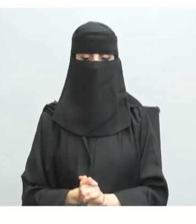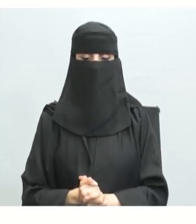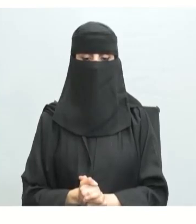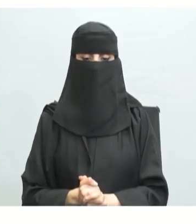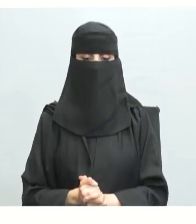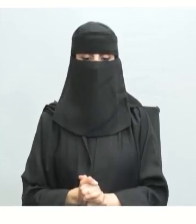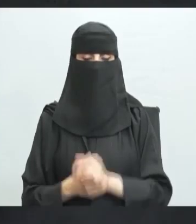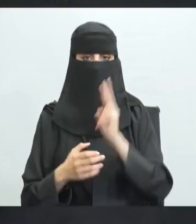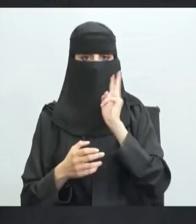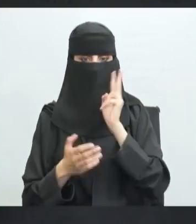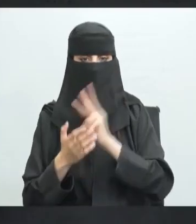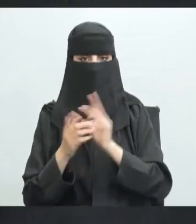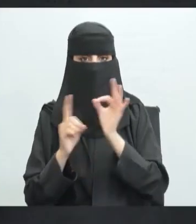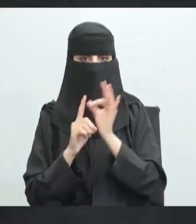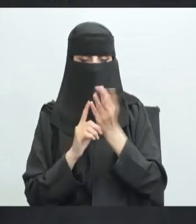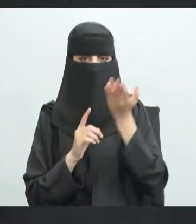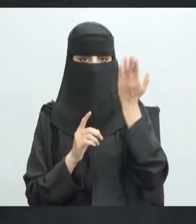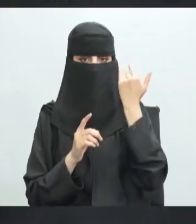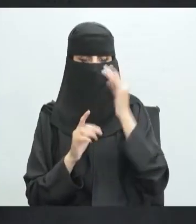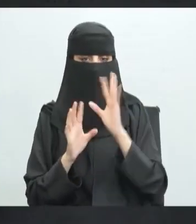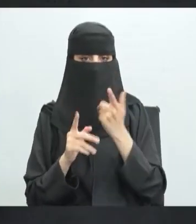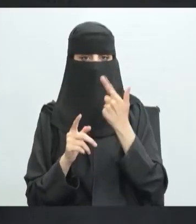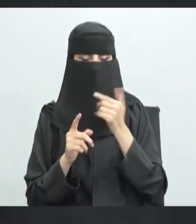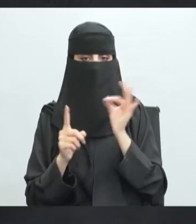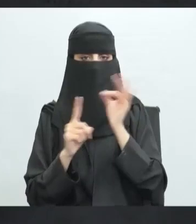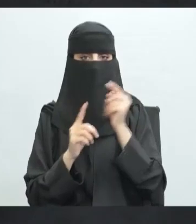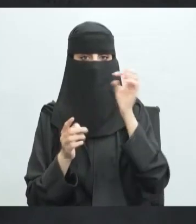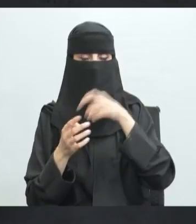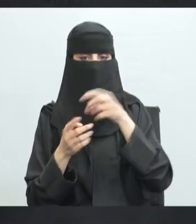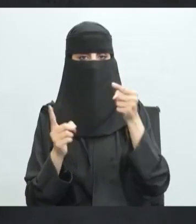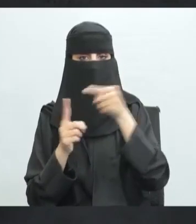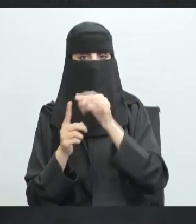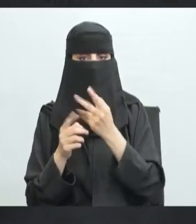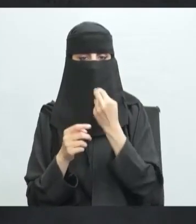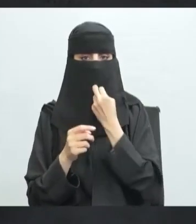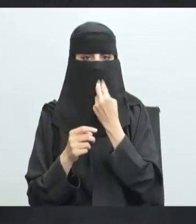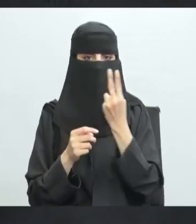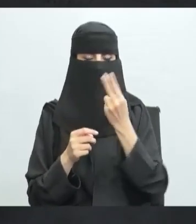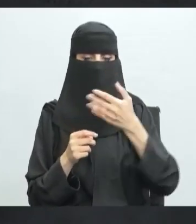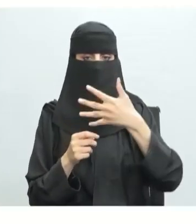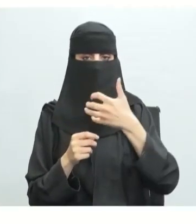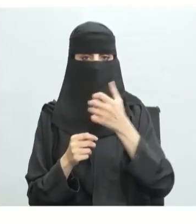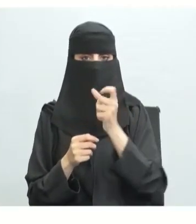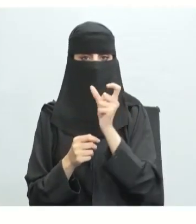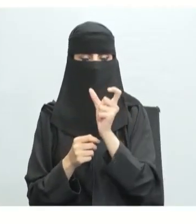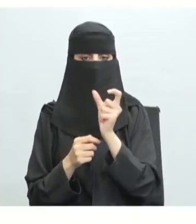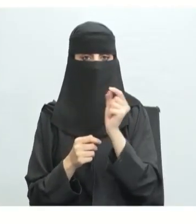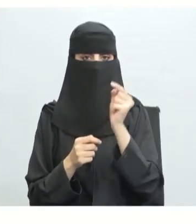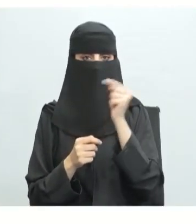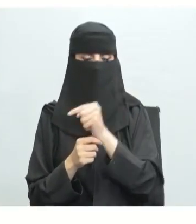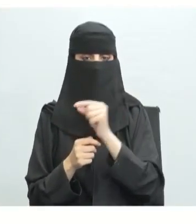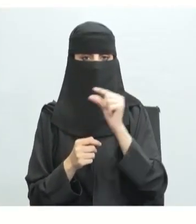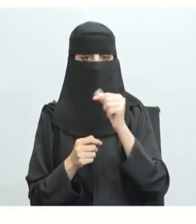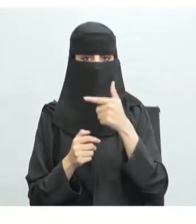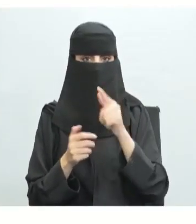لاحظنا في أهداف الوحدة التدريبية أن تصل إلى 250 كلمة في الدقيقة وهنا 140 كلمة في الدقيقة